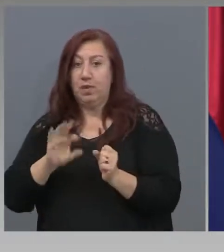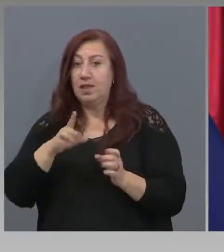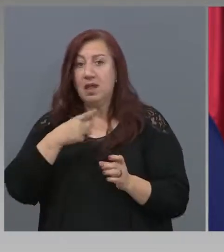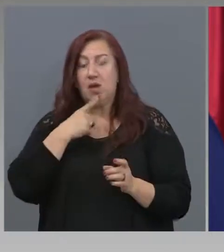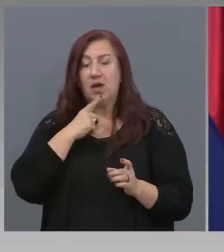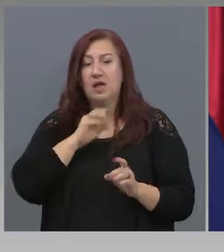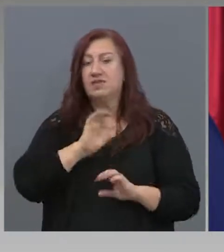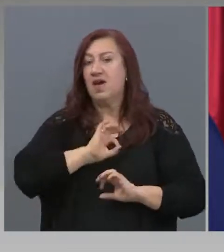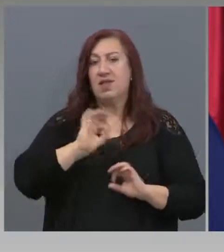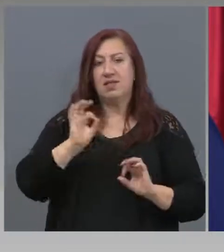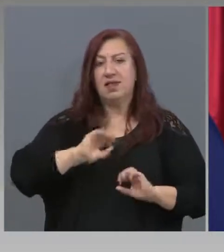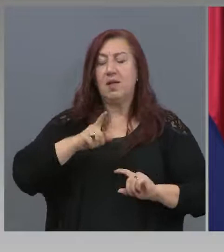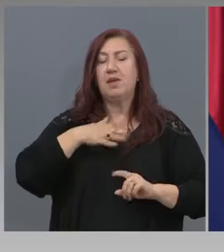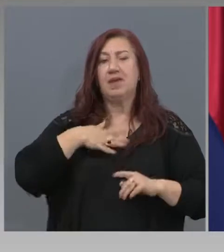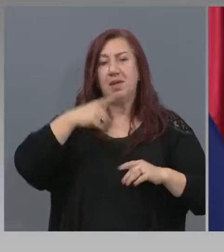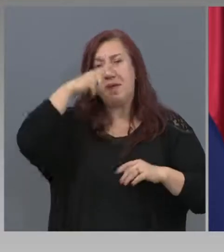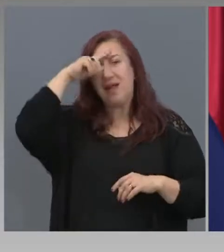невъзможен.